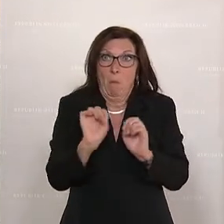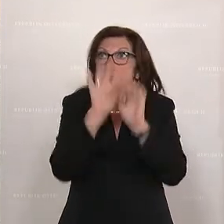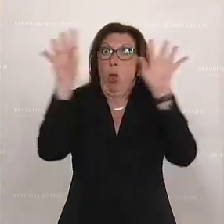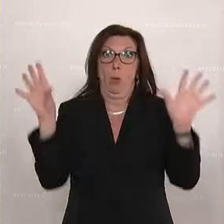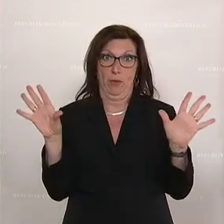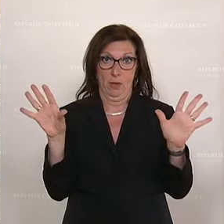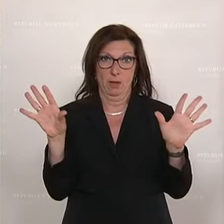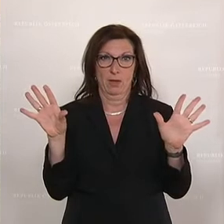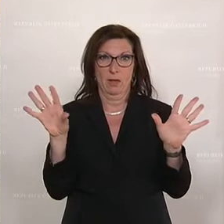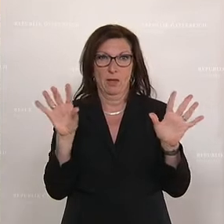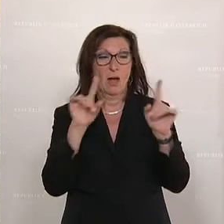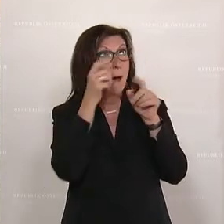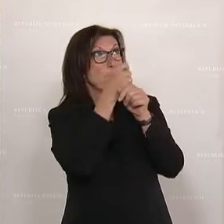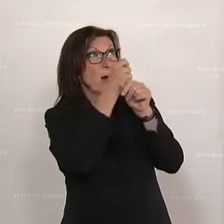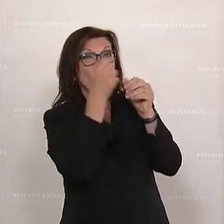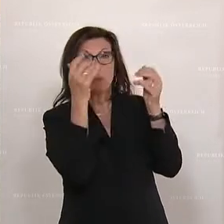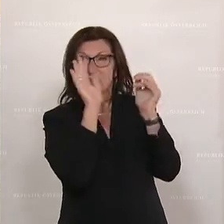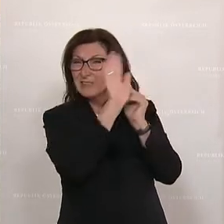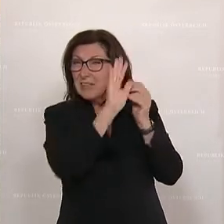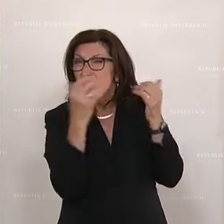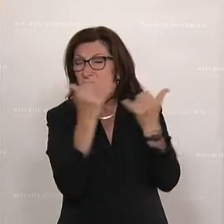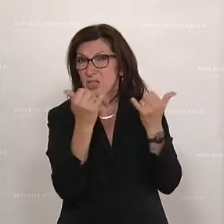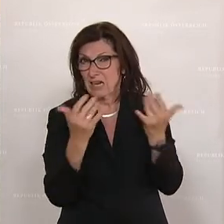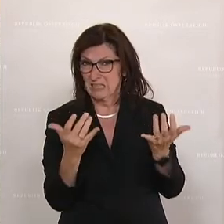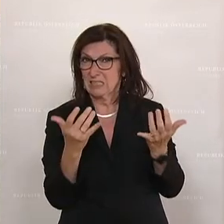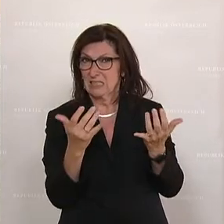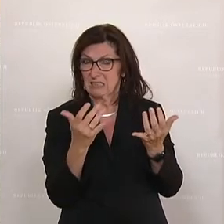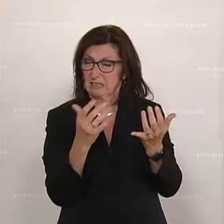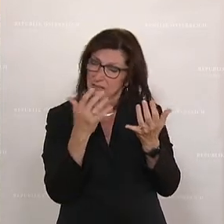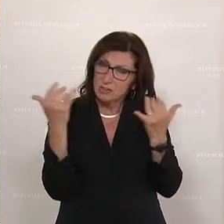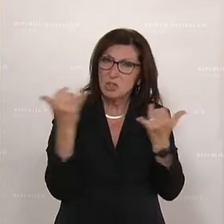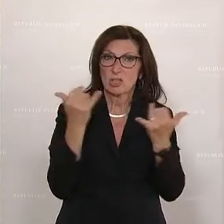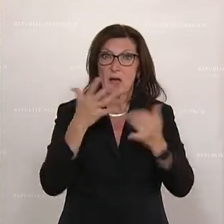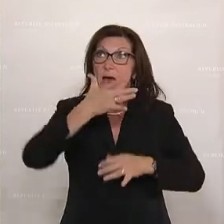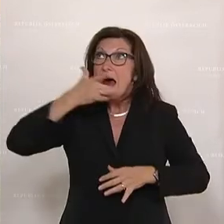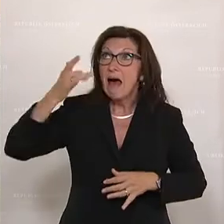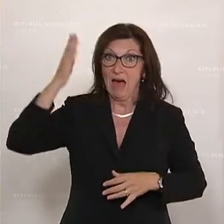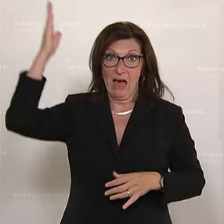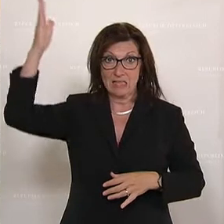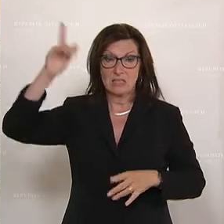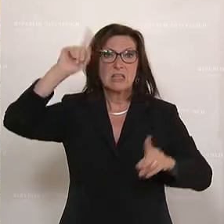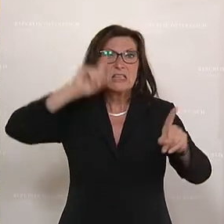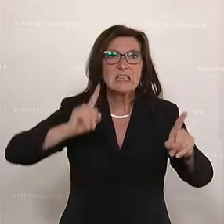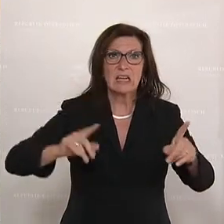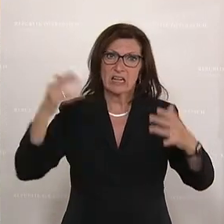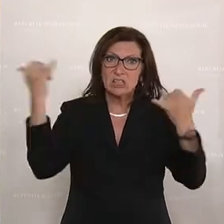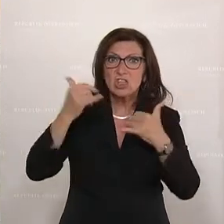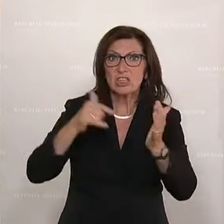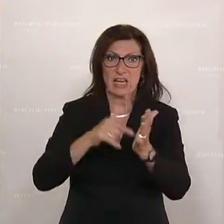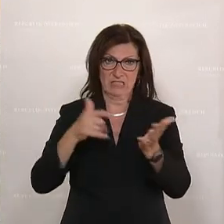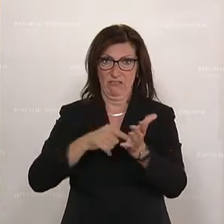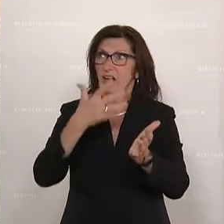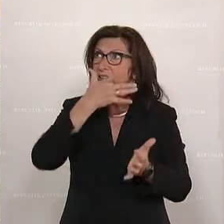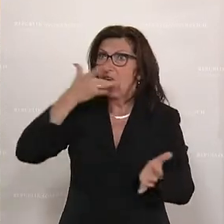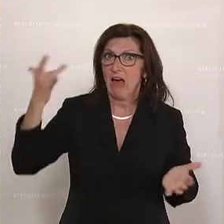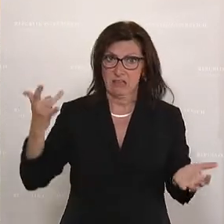Und diesen Stress, den die Bäume verspüren und diesen Hitzestress, den die Tiere verspüren, die haben bei dieser